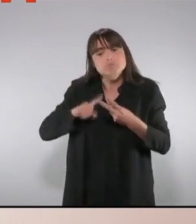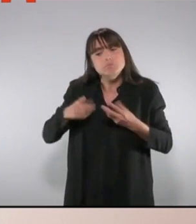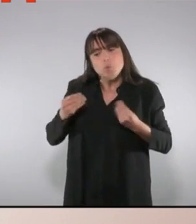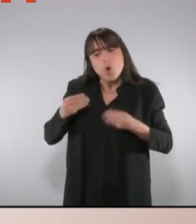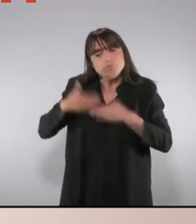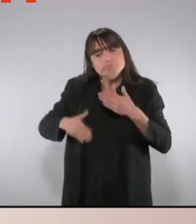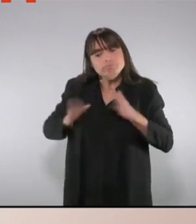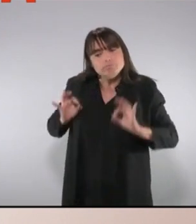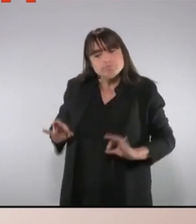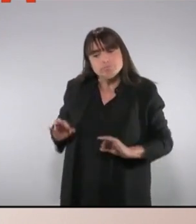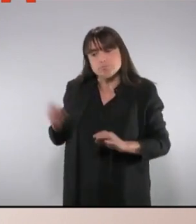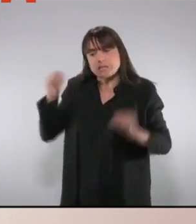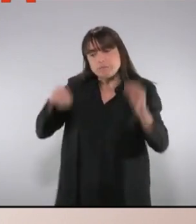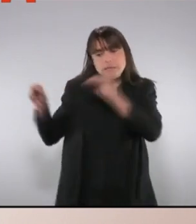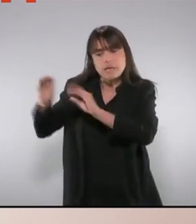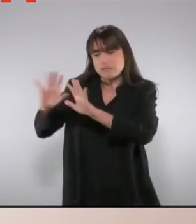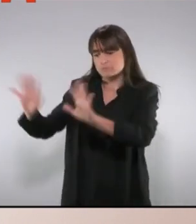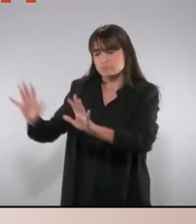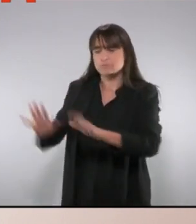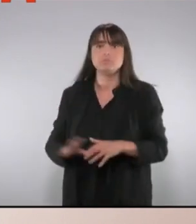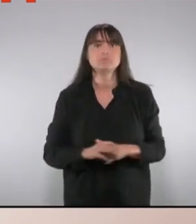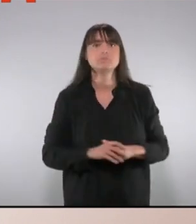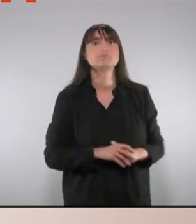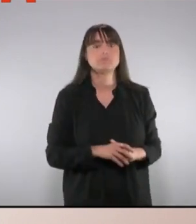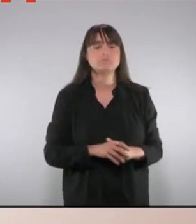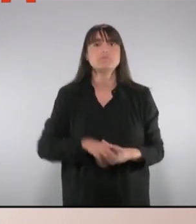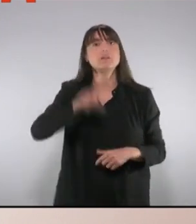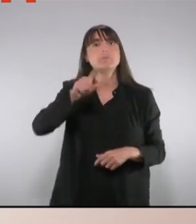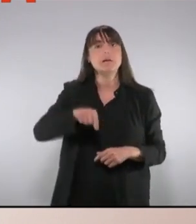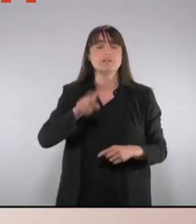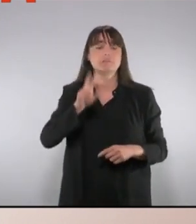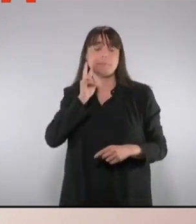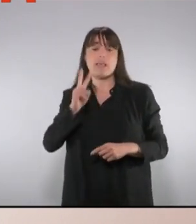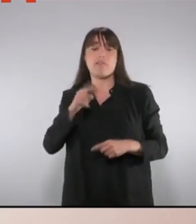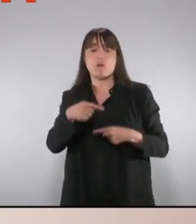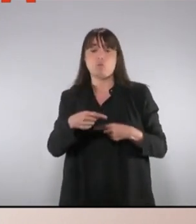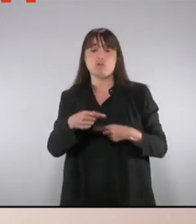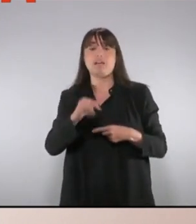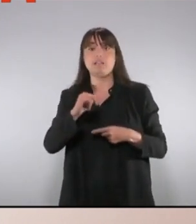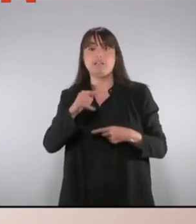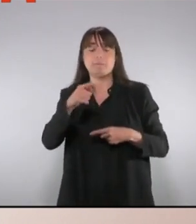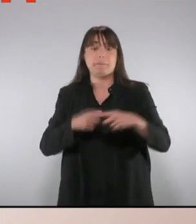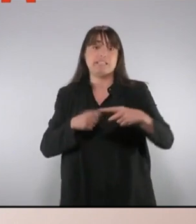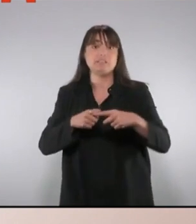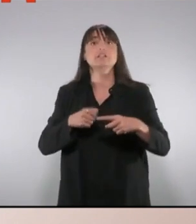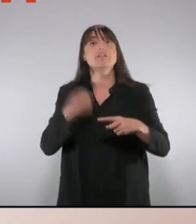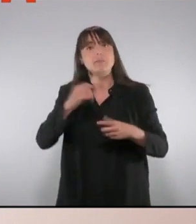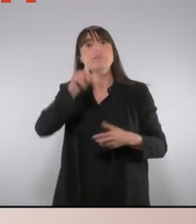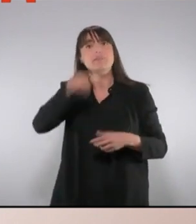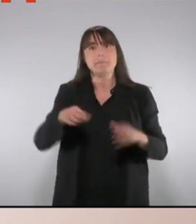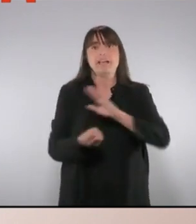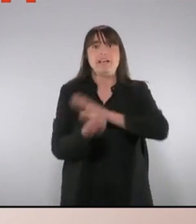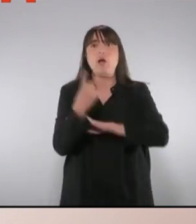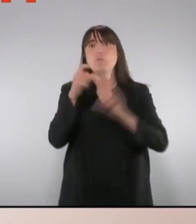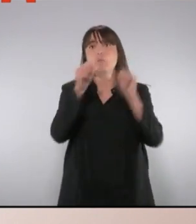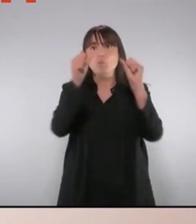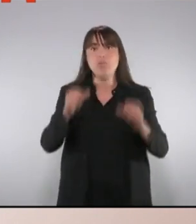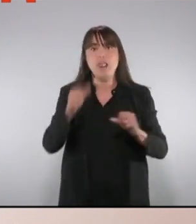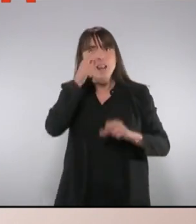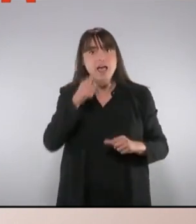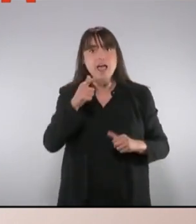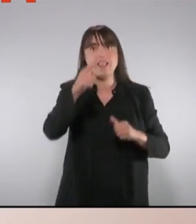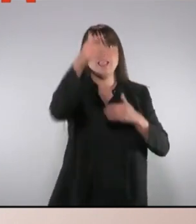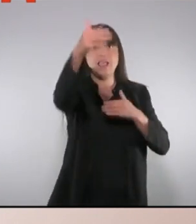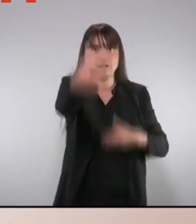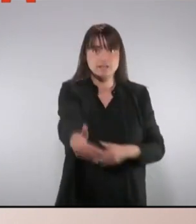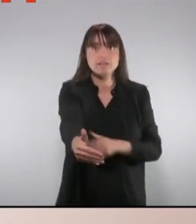finalment, que la mirada curta i a mig termini no ens impedeixi fer un plantejament de nou model a llarg termini. Un model que per nosaltres ha de